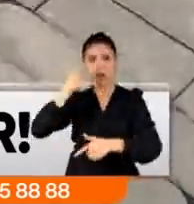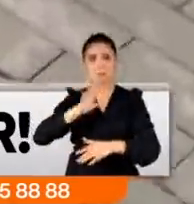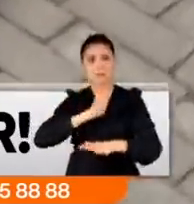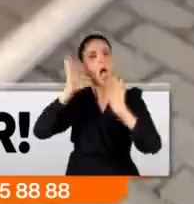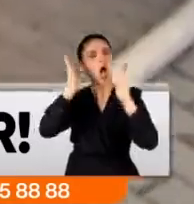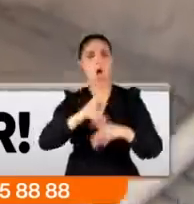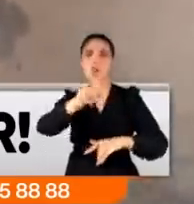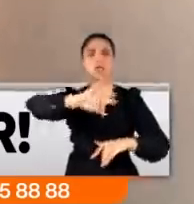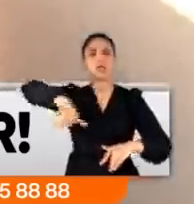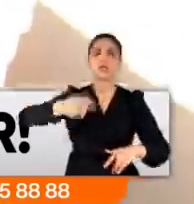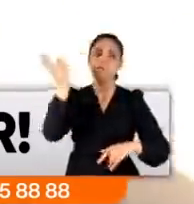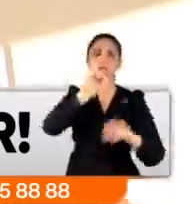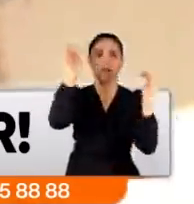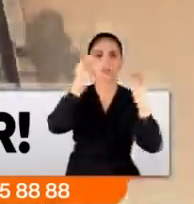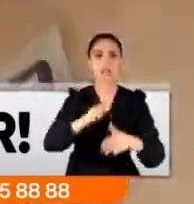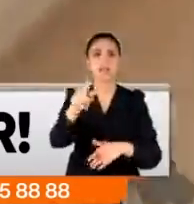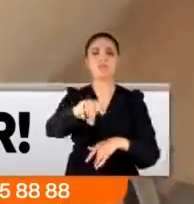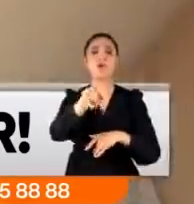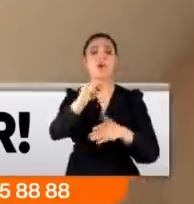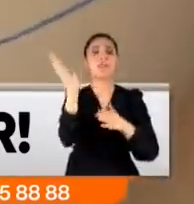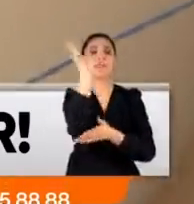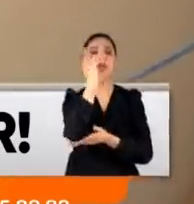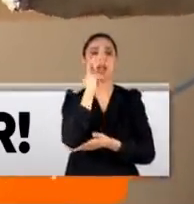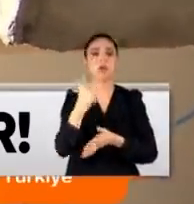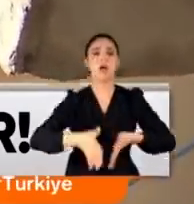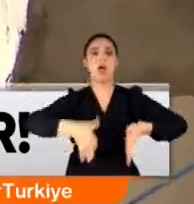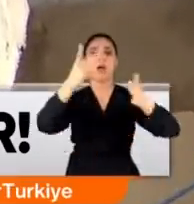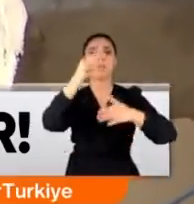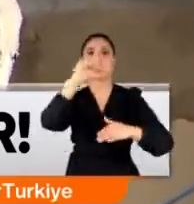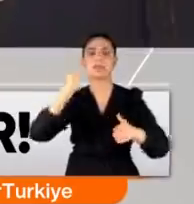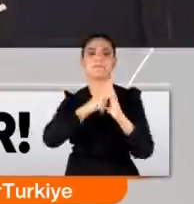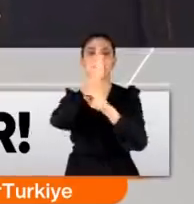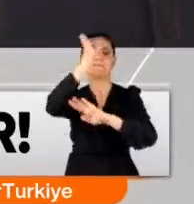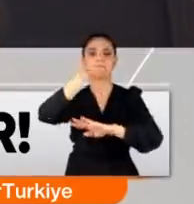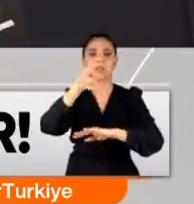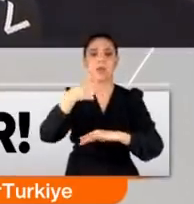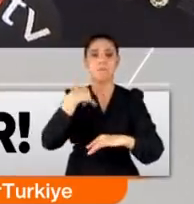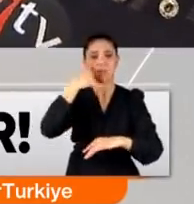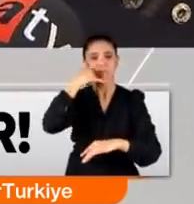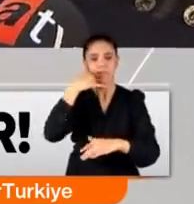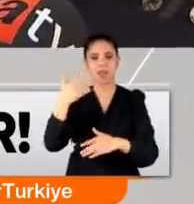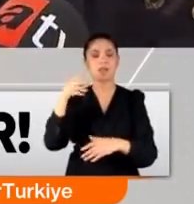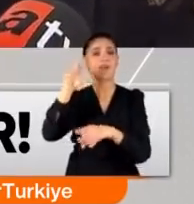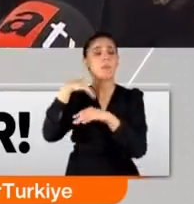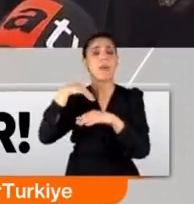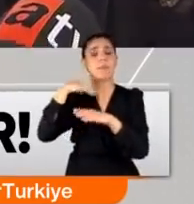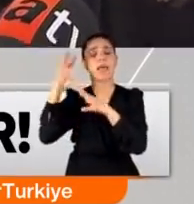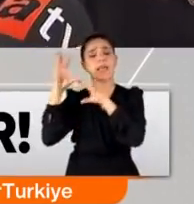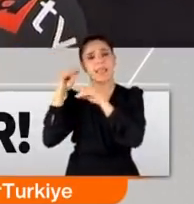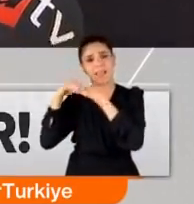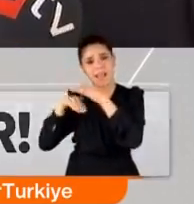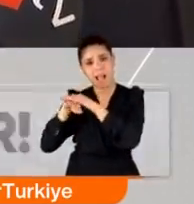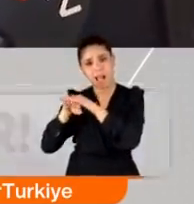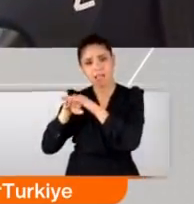hırsız üçüncü kez geldi aydınlatma direğini kullanarak apartmanın ikinci katına girdi. Benim telefon benim yastığın altında benim